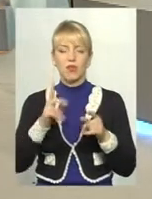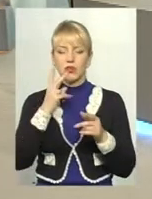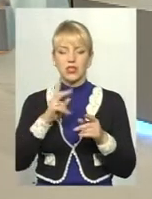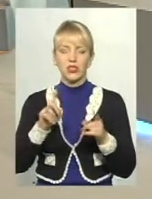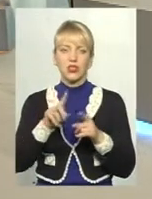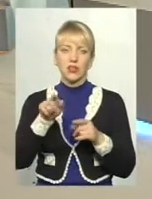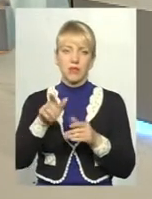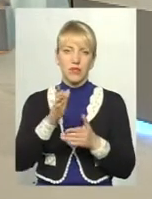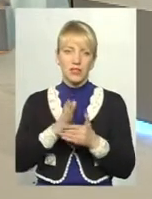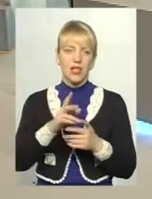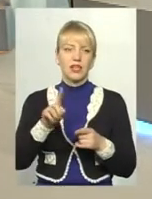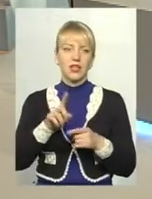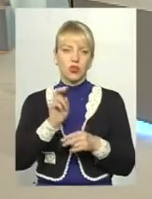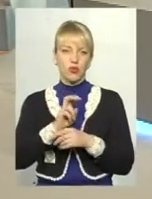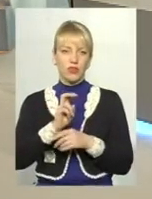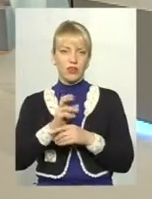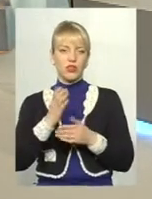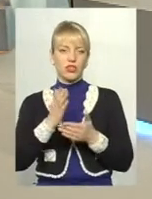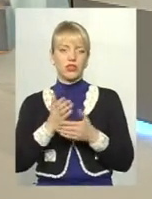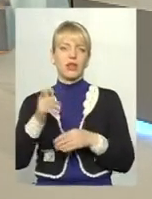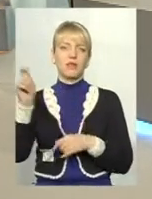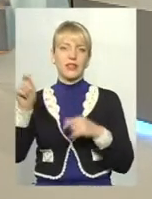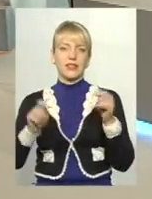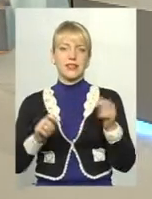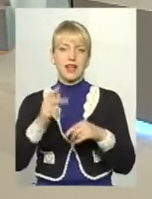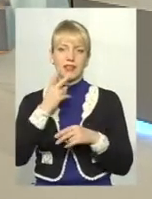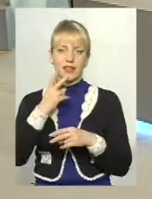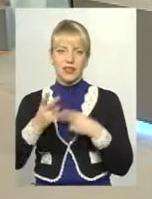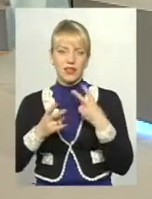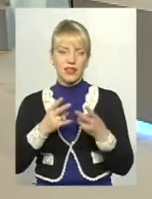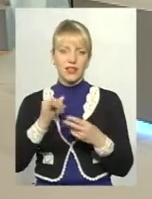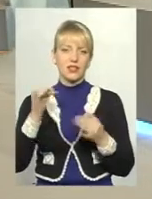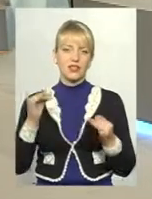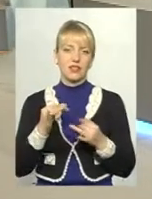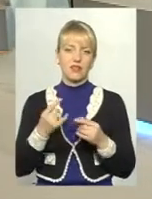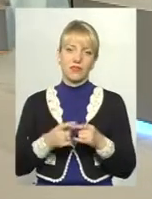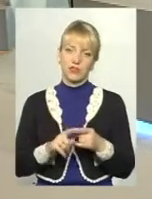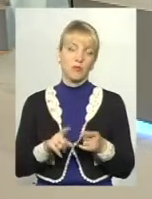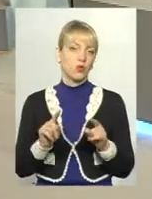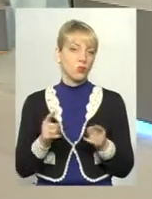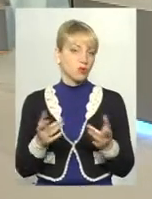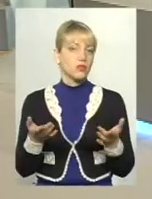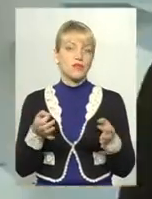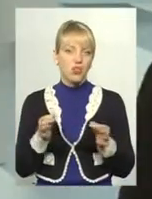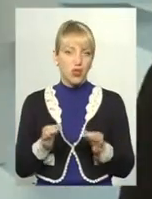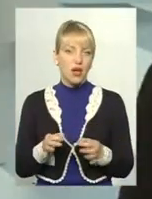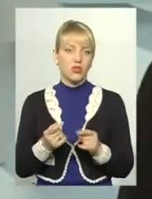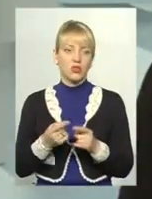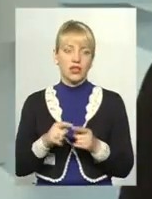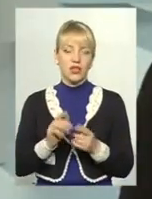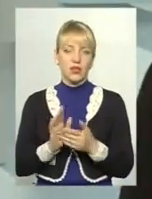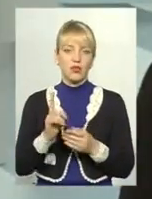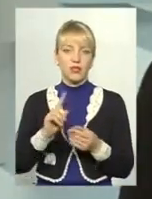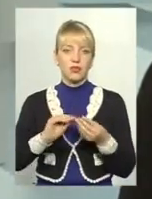і до нього відвідувачі приїздять, дивляться і цікавляться ним. Тому, звичайно, це є одна із тих проблем,